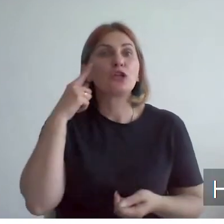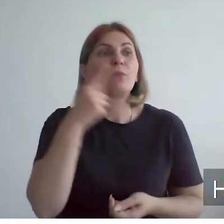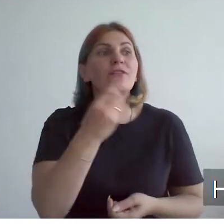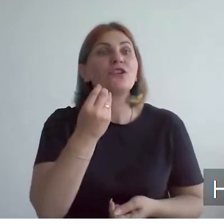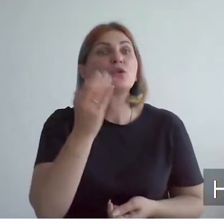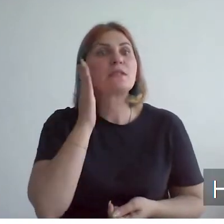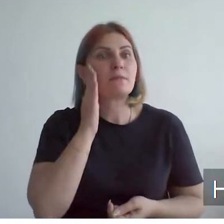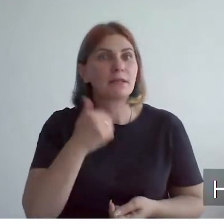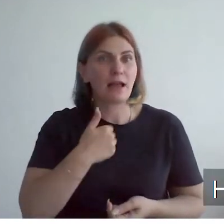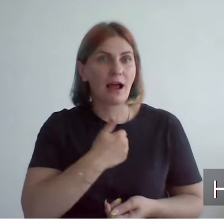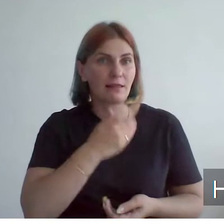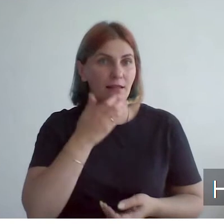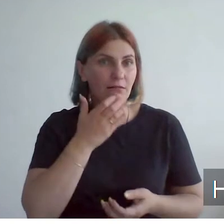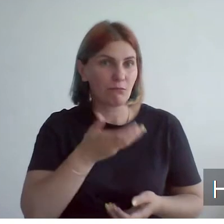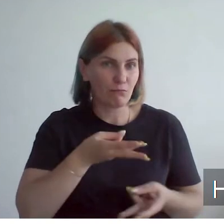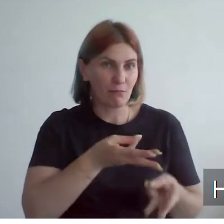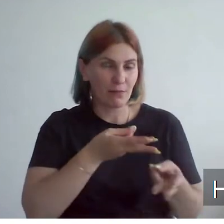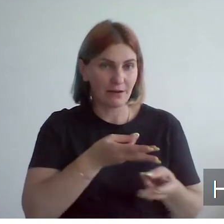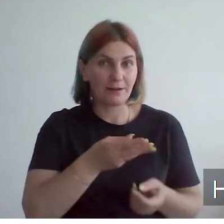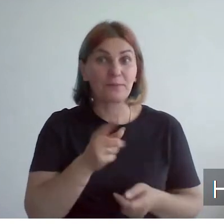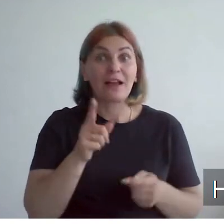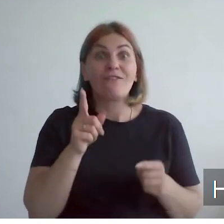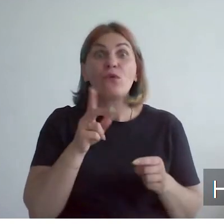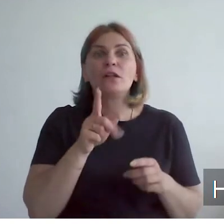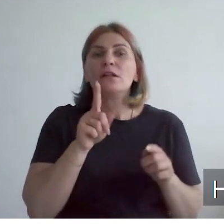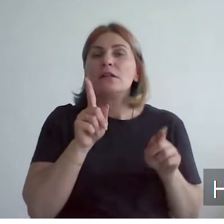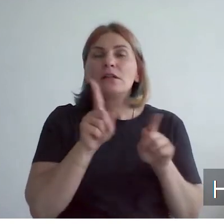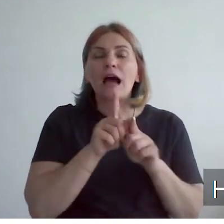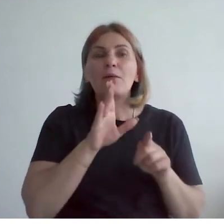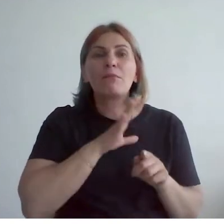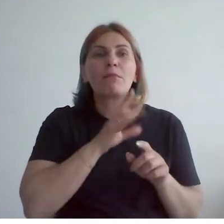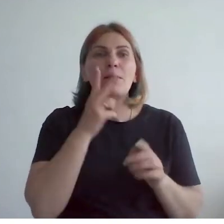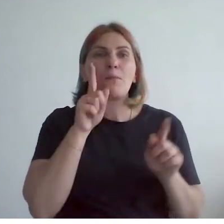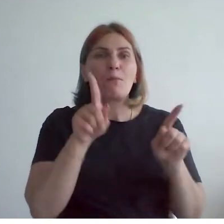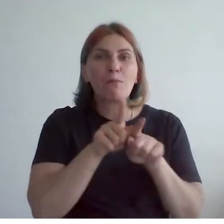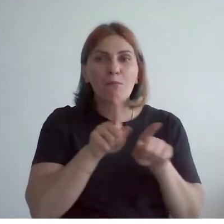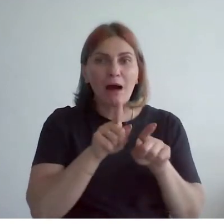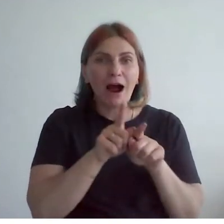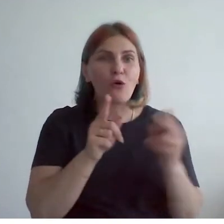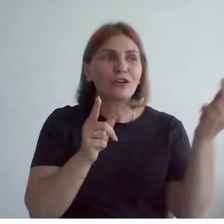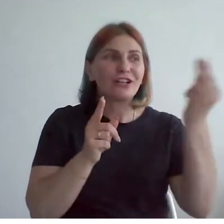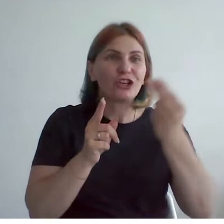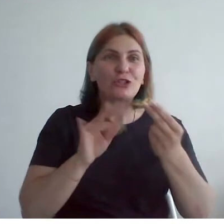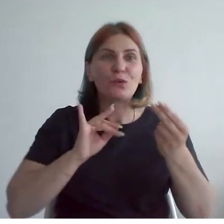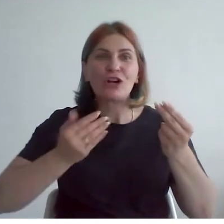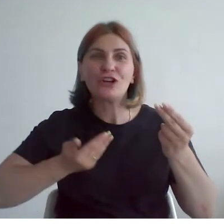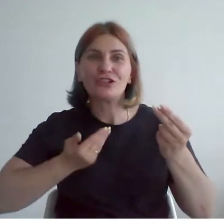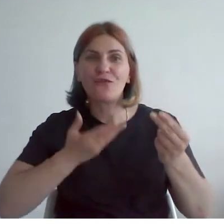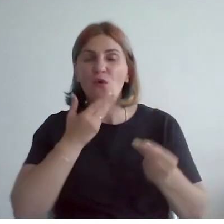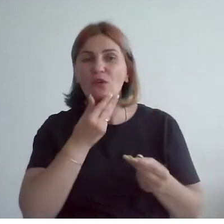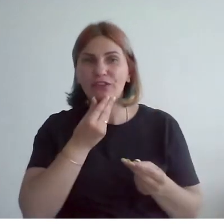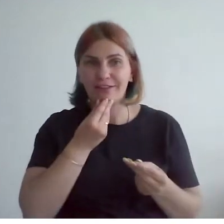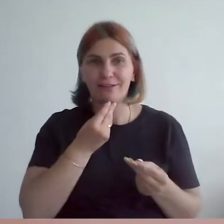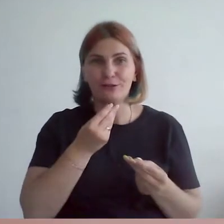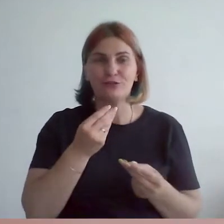Настолько похож был знаменитый дедушка на портрете своего внука. Собственно